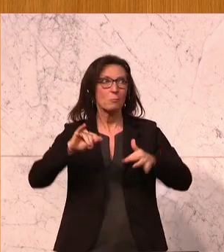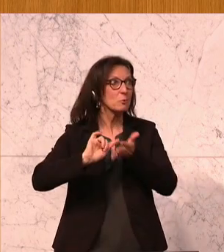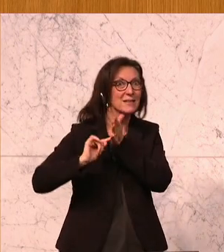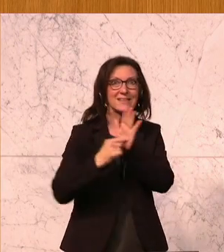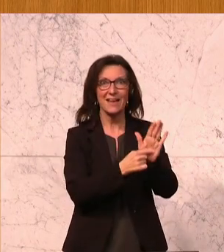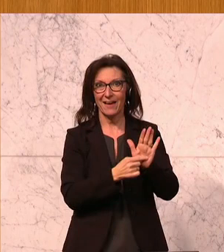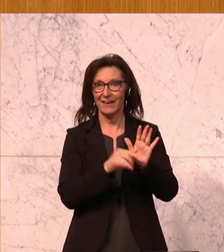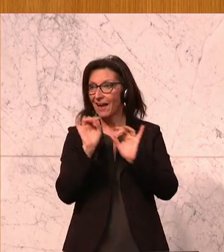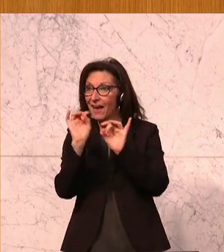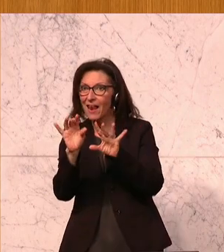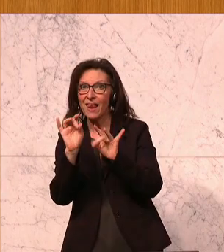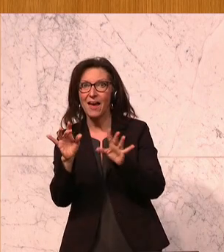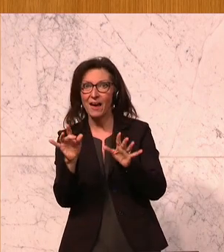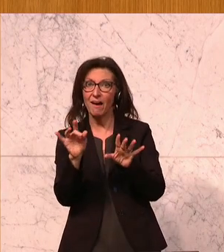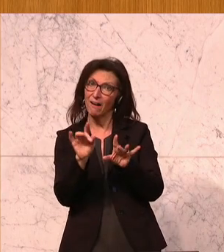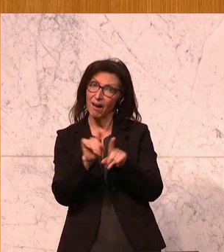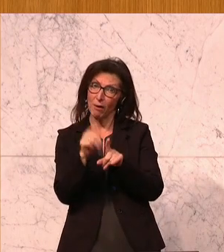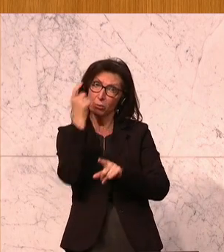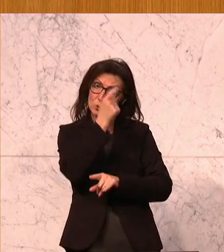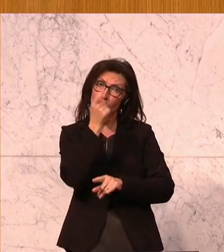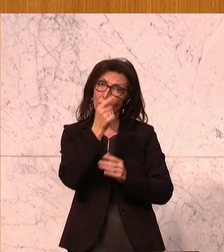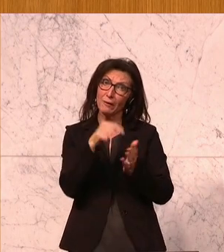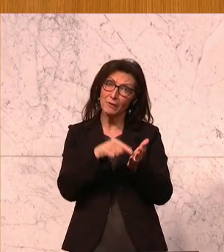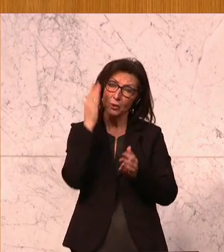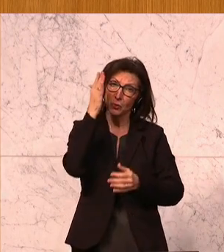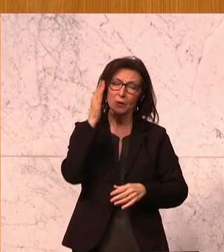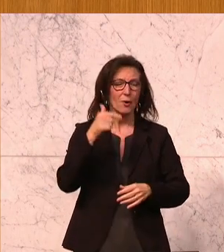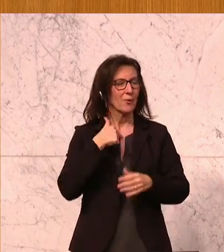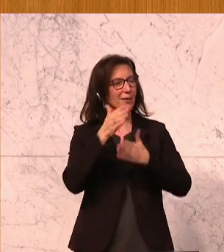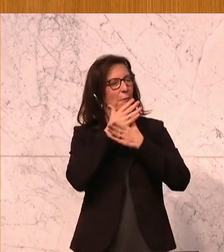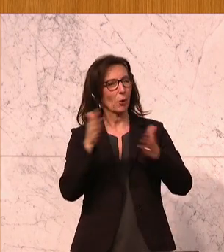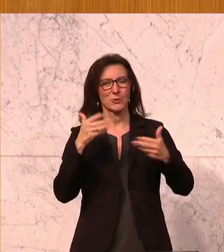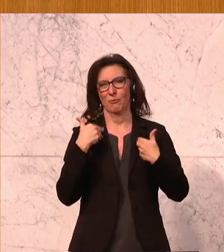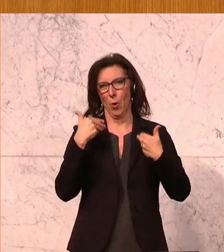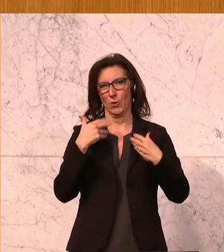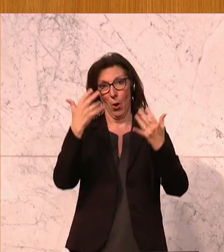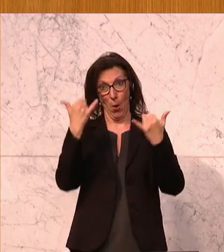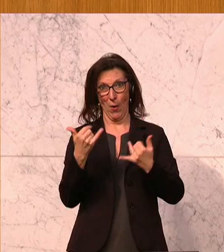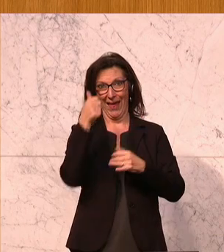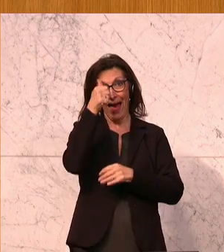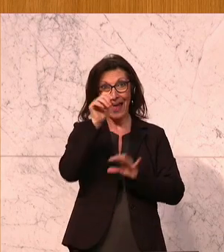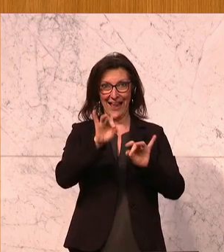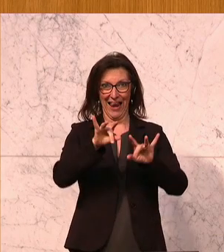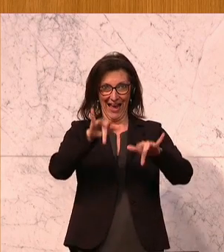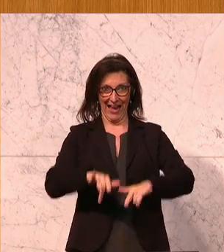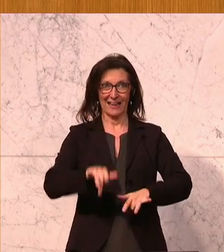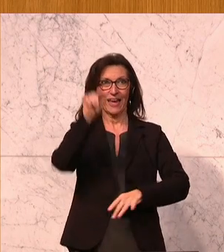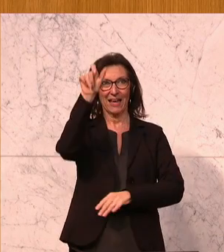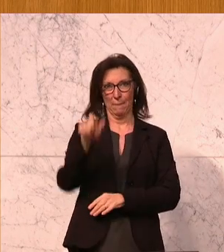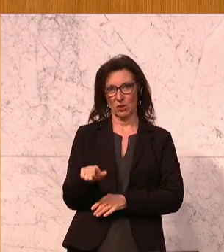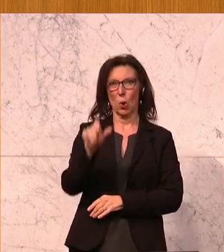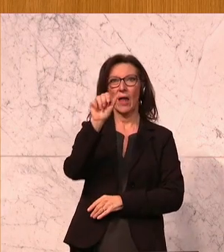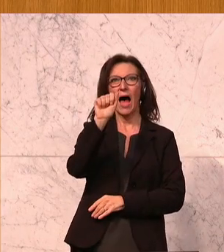holen, die ebenfalls mit Sorge auf die Zukunft blicken. Und es freut mich außerordentlich, dass heute einer dieser Lehrer hier ist, Markus Astner,